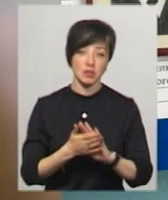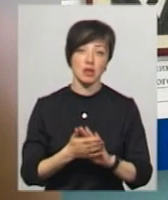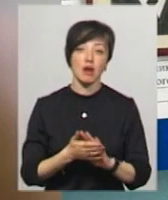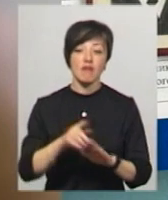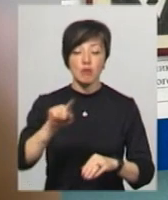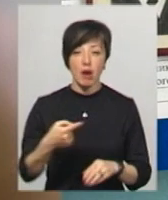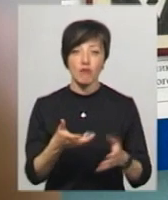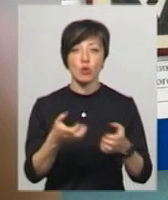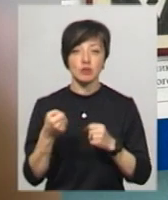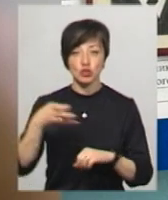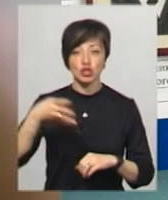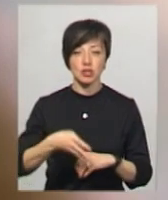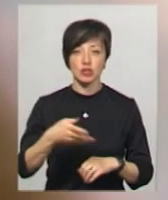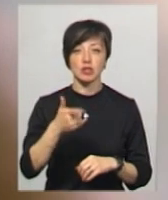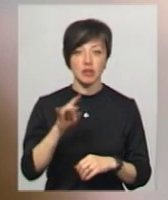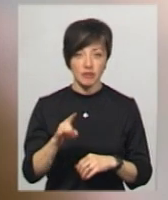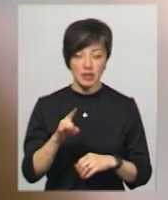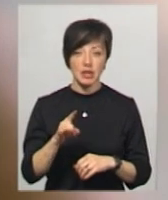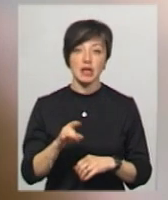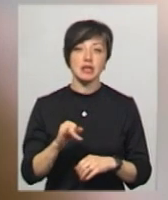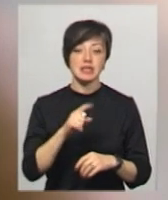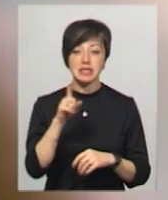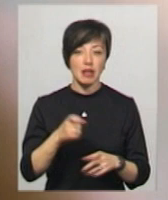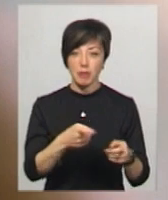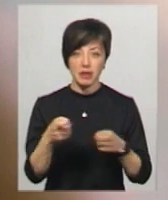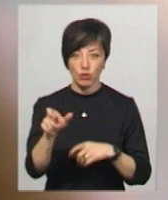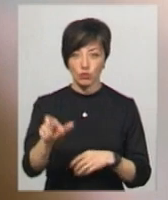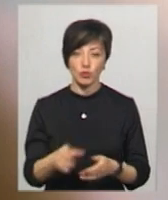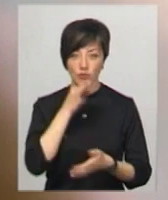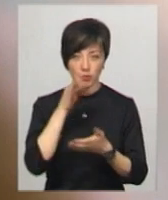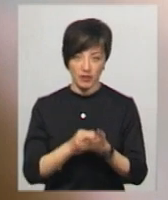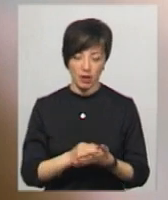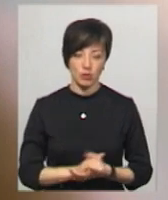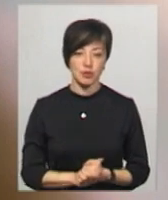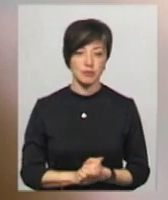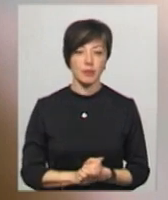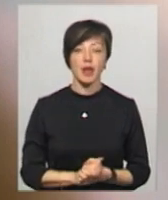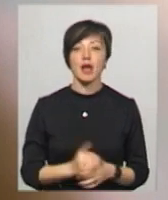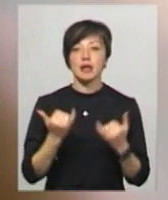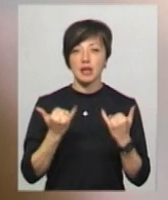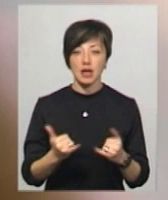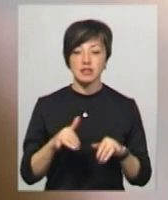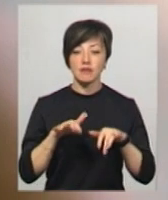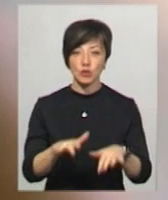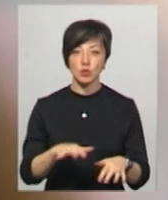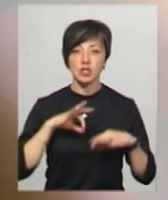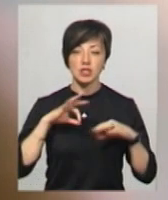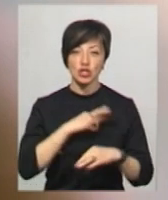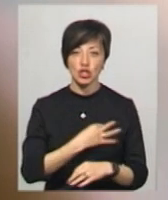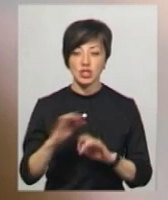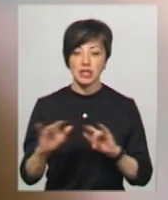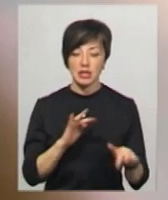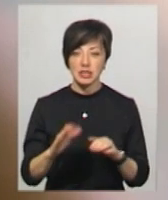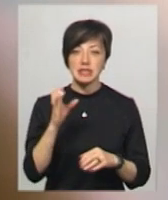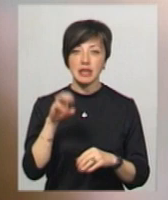Посадовець вимагав та отримав 4 тисячі гривень за непритягнення особи до адміністративної відповідальності. Наразі ведуться слідчі дії в